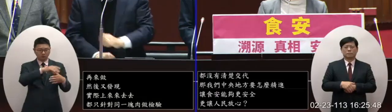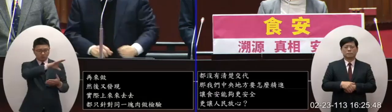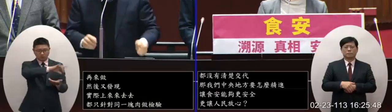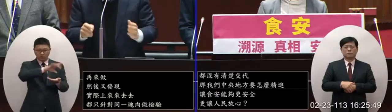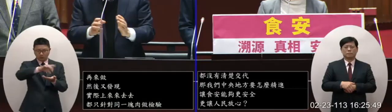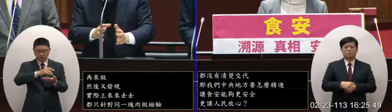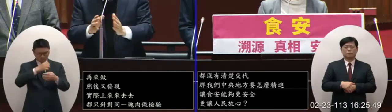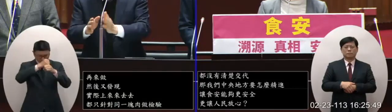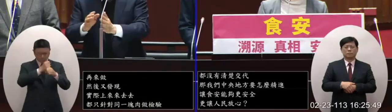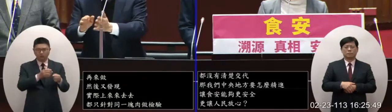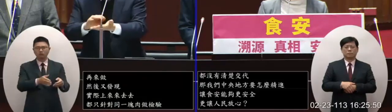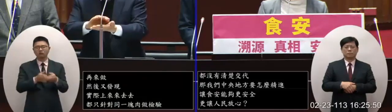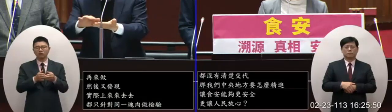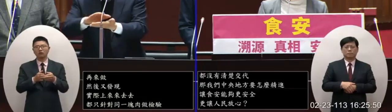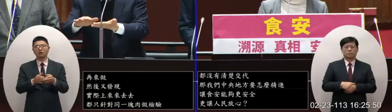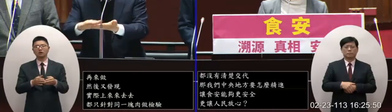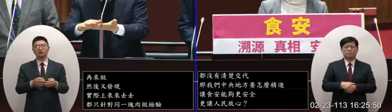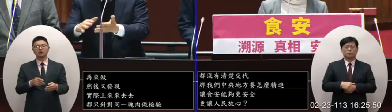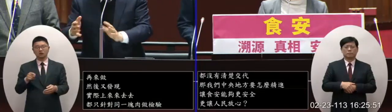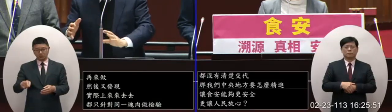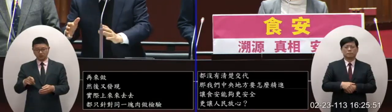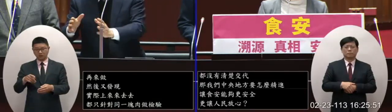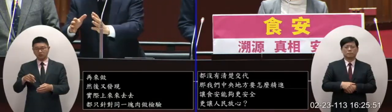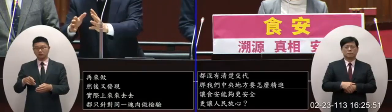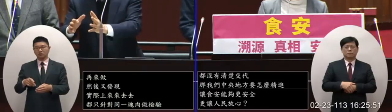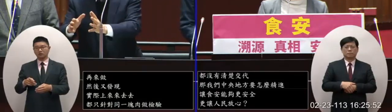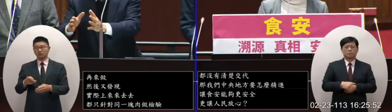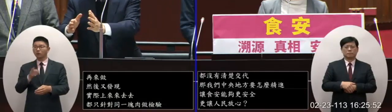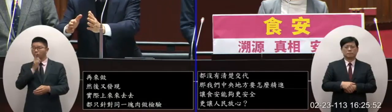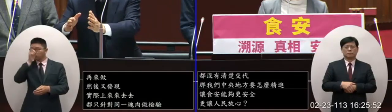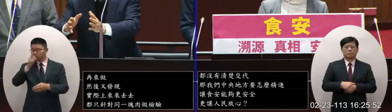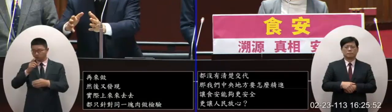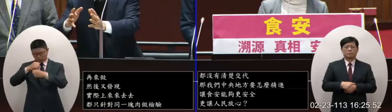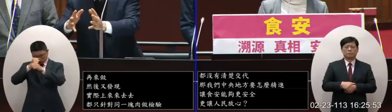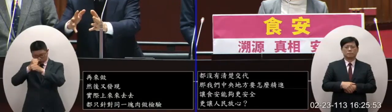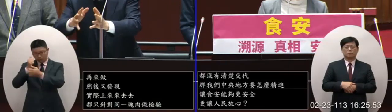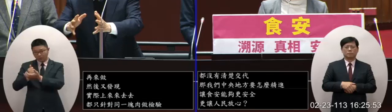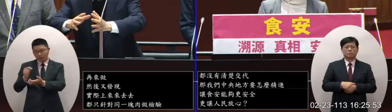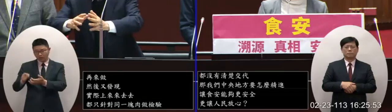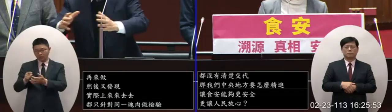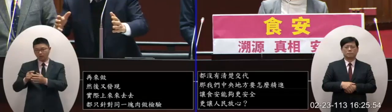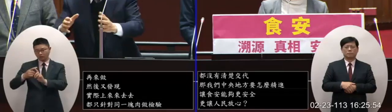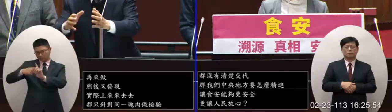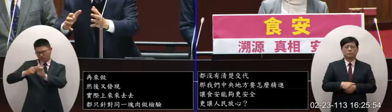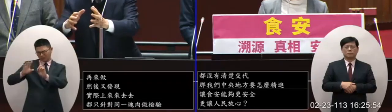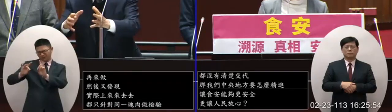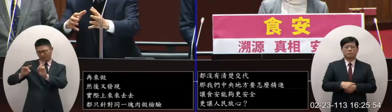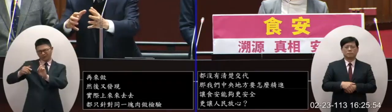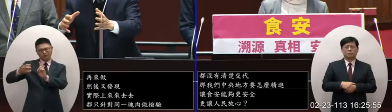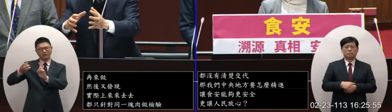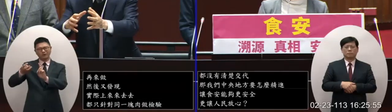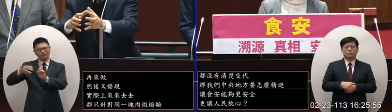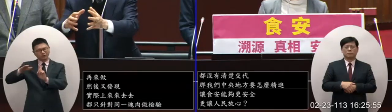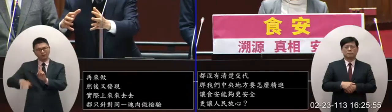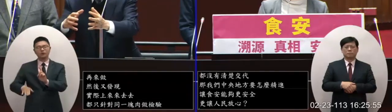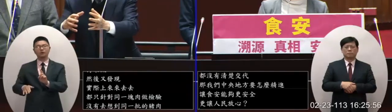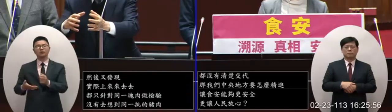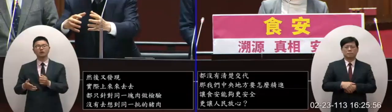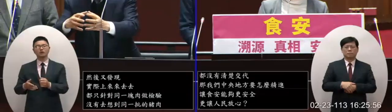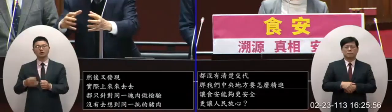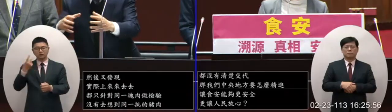檢齁那這個檢驗出來的濃度很低的時候他們也沒有啊去再尋求更多的這一個